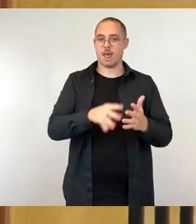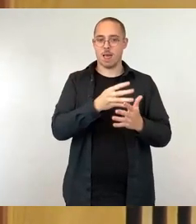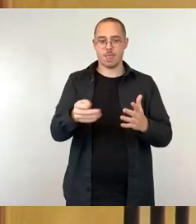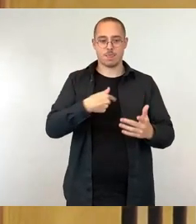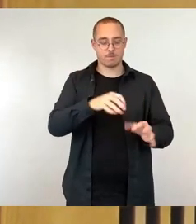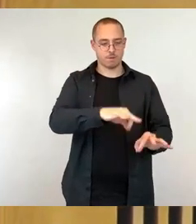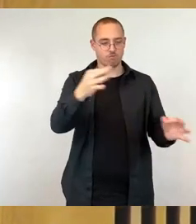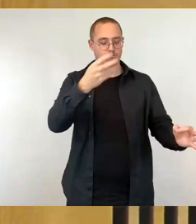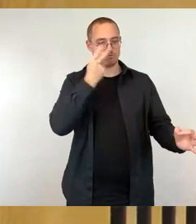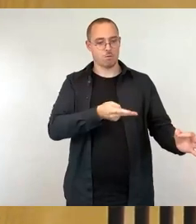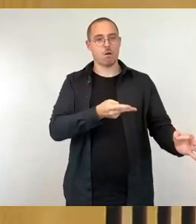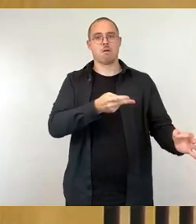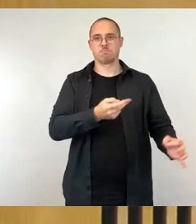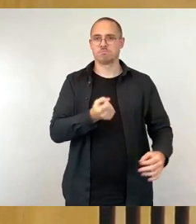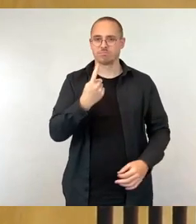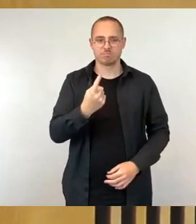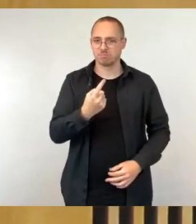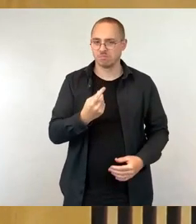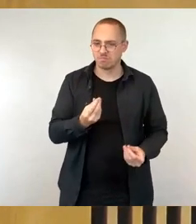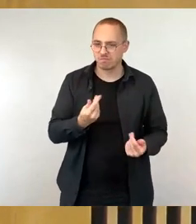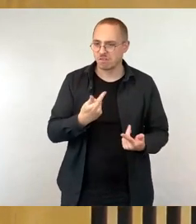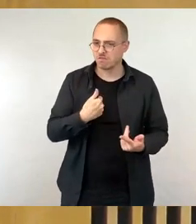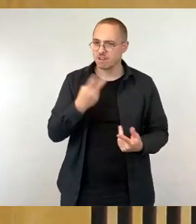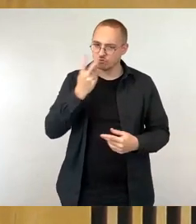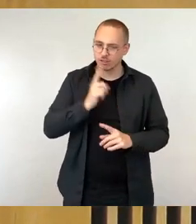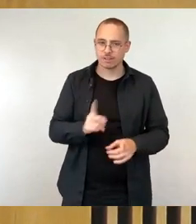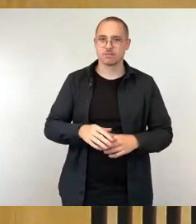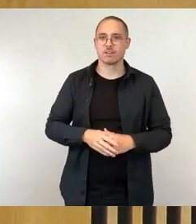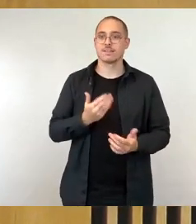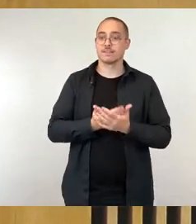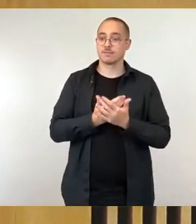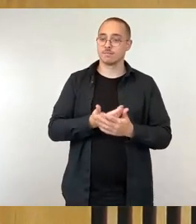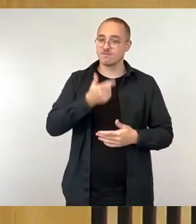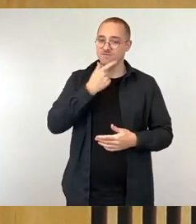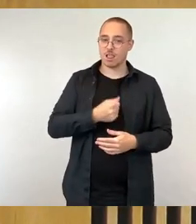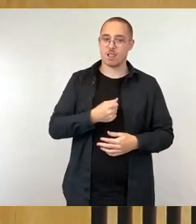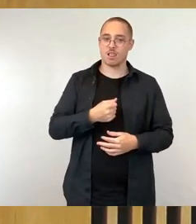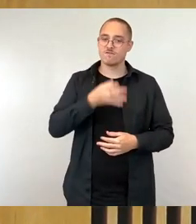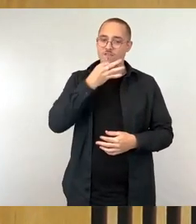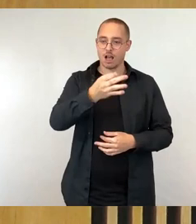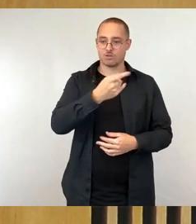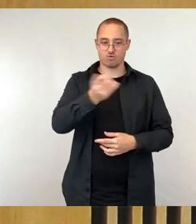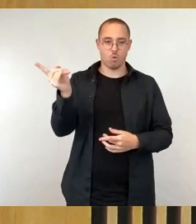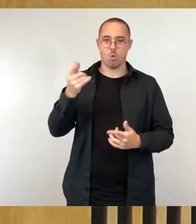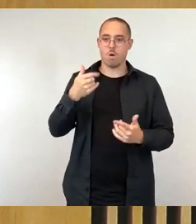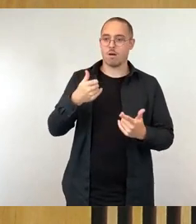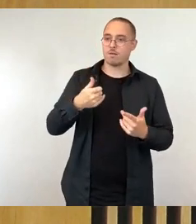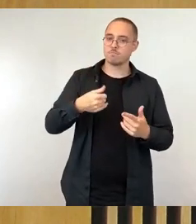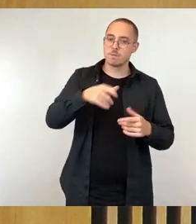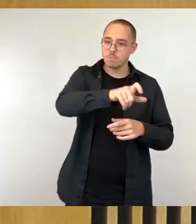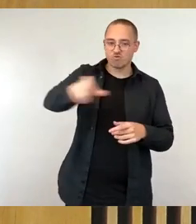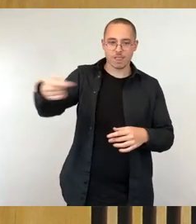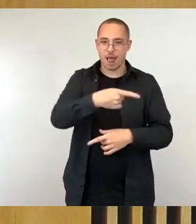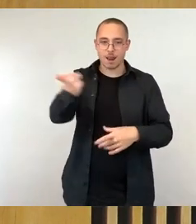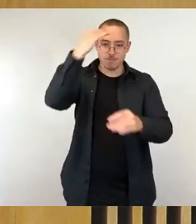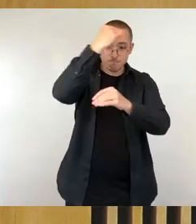Sind die Anwohner über die Baumaßnahmen, die Auswirkungen der Parksituation informiert? Ist seitens der Stadt geprüft worden, ob man während der Bauarbeiten, ja laut